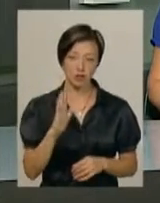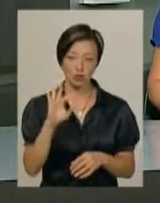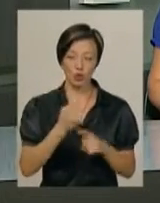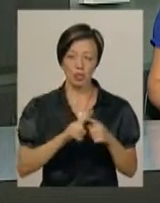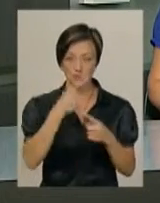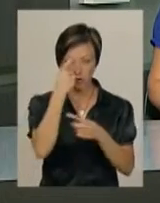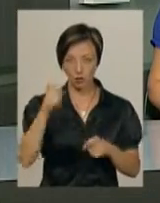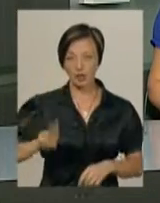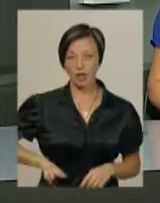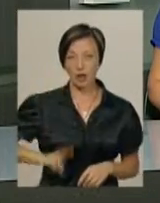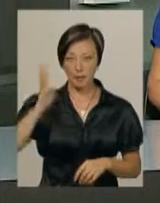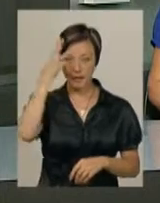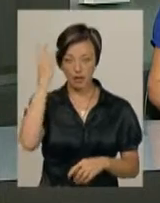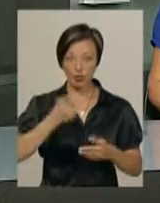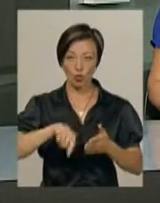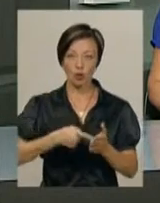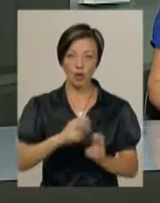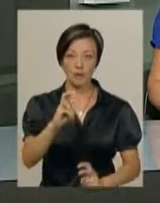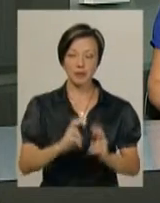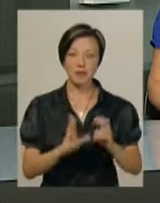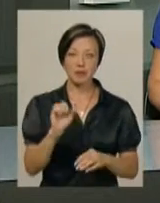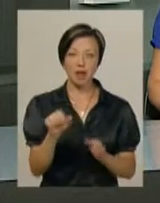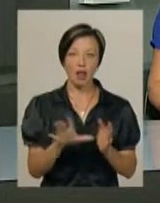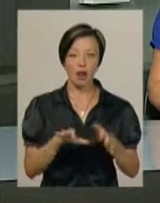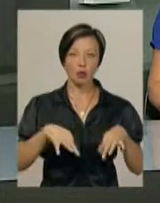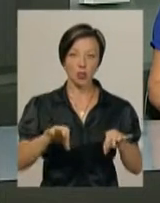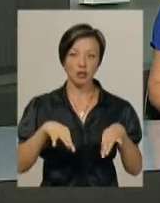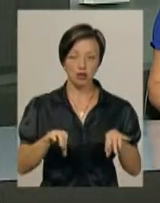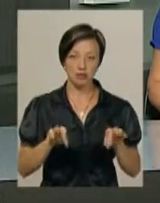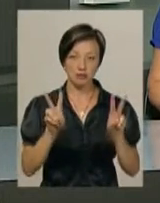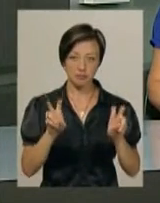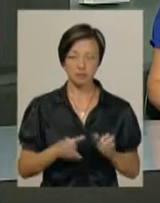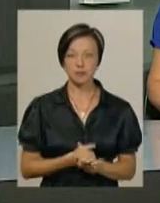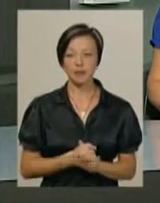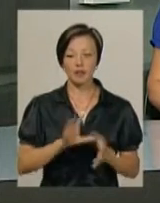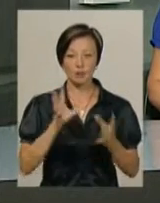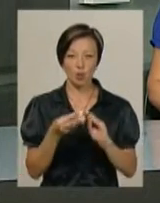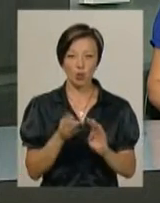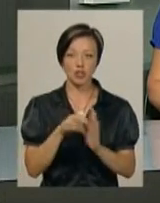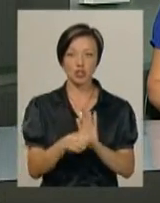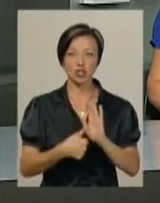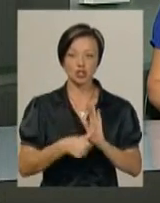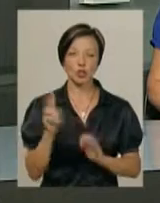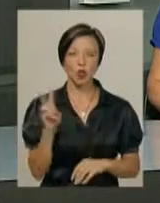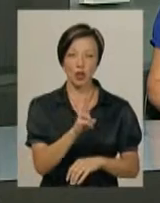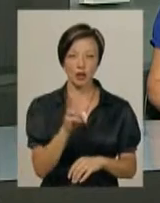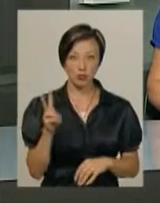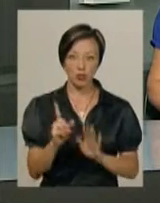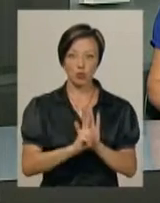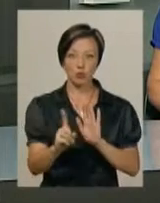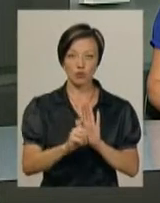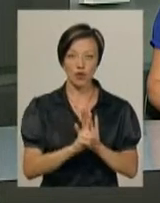Про це повідомив директор Хмельницького комунального підприємства «Електротранс» Віктор Паламарчук. Усього буде задіяно 6 тролейбусів. Вони